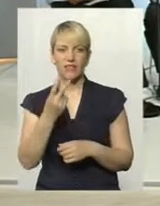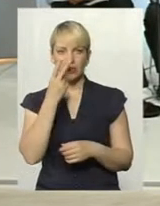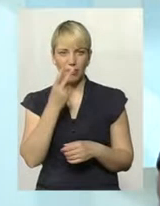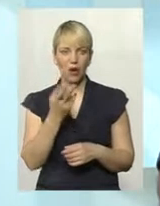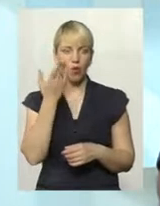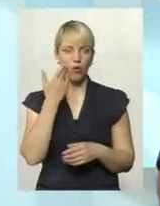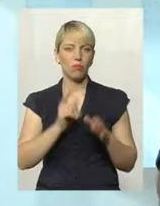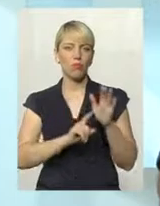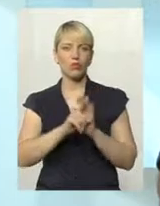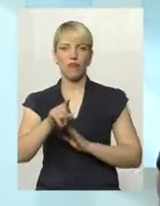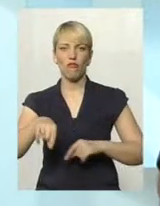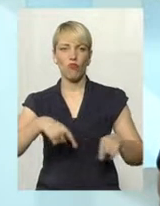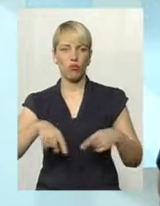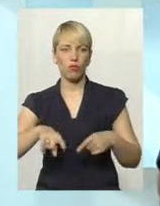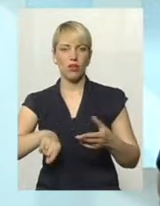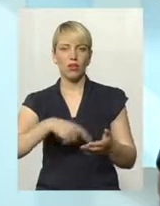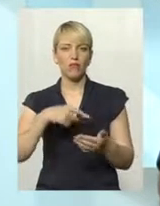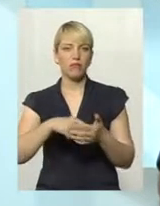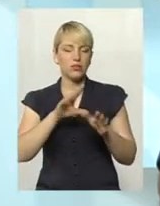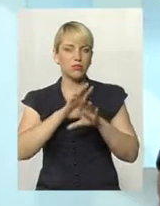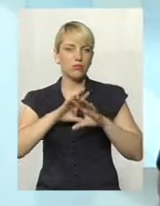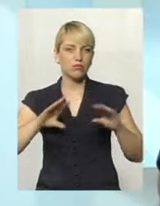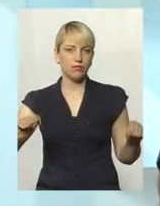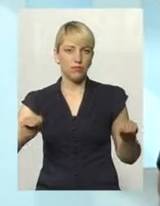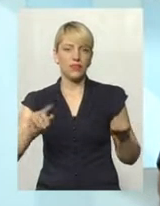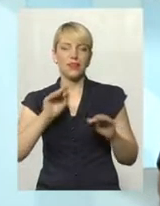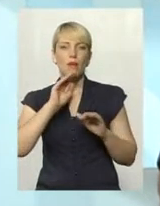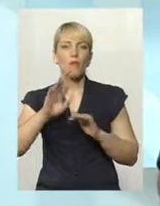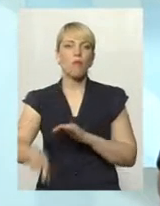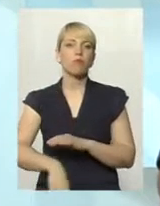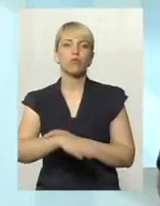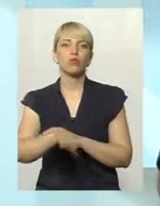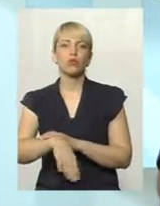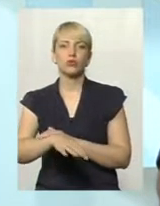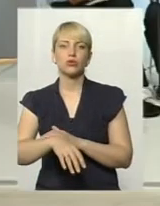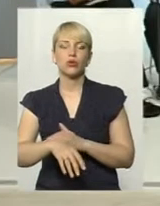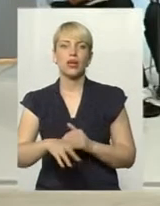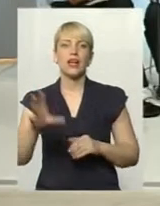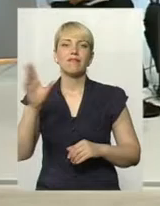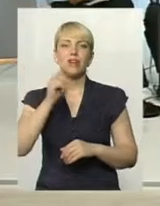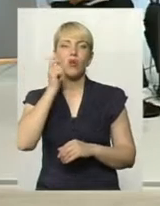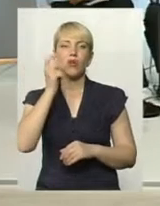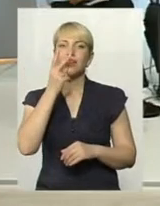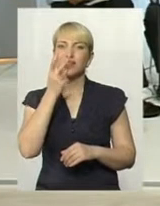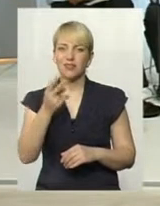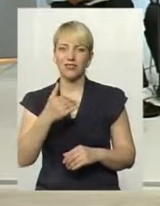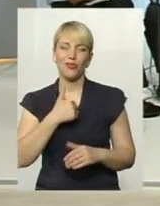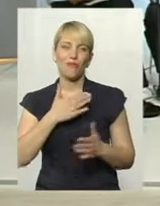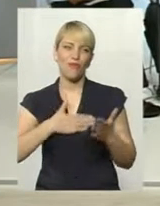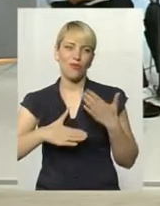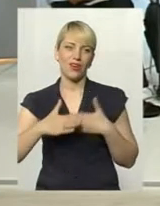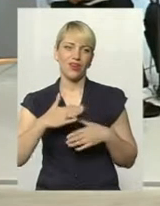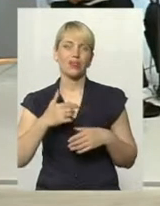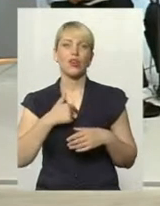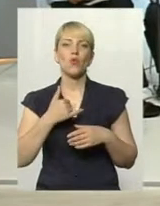коли починається футбол, місто пусте. Вся країна дивиться, хочеться порадувати, тому що у нас по